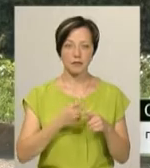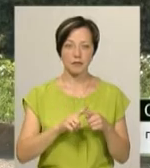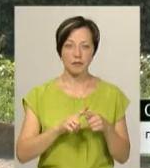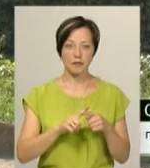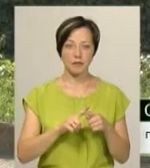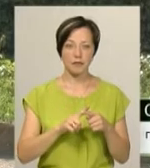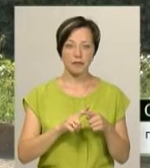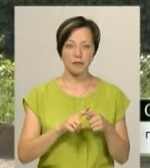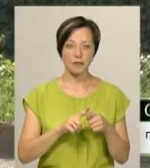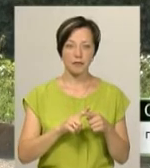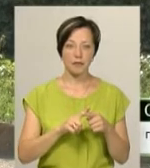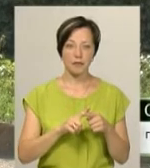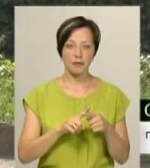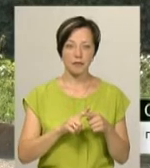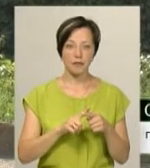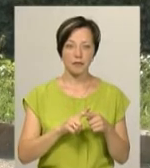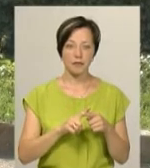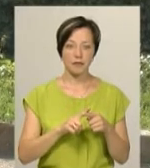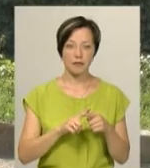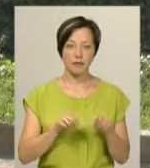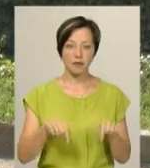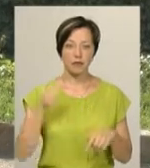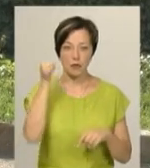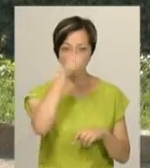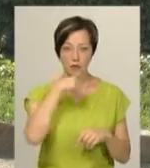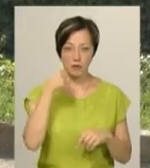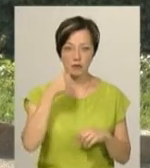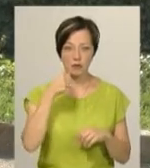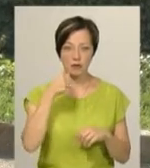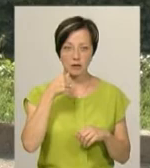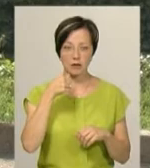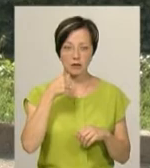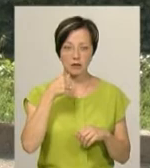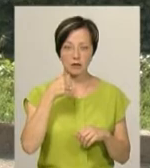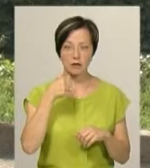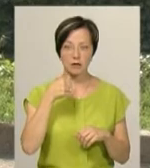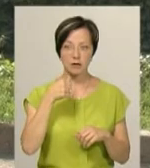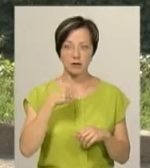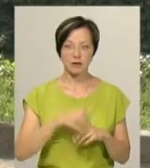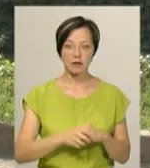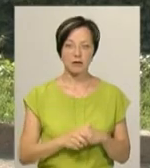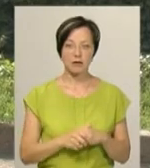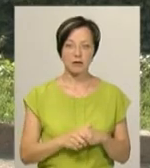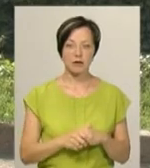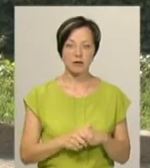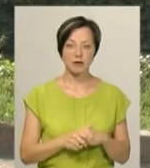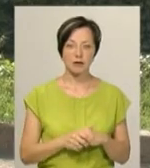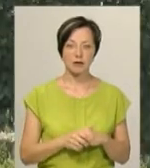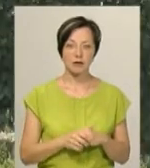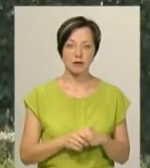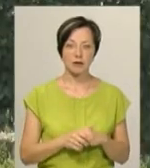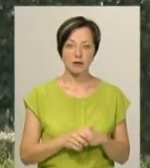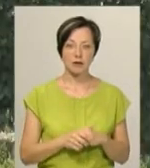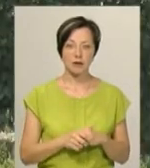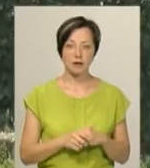майданчика, а в цьому році зараз по черзі, по плану робіт ми будемо його фарбувати.